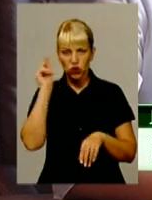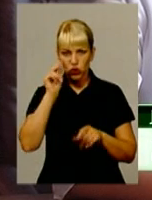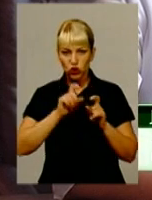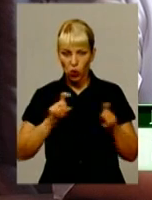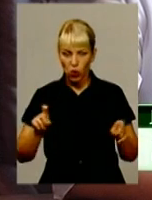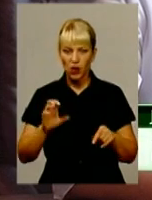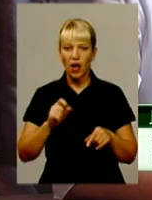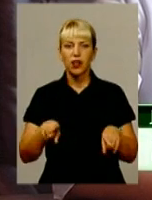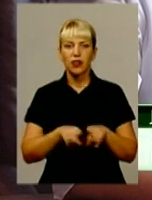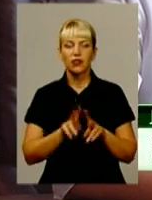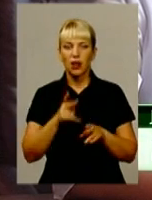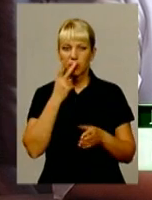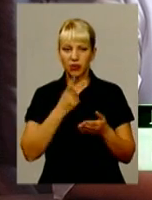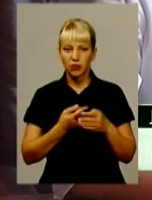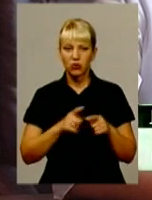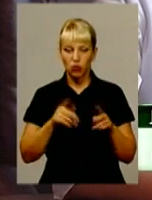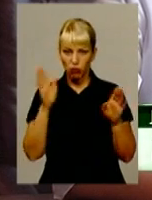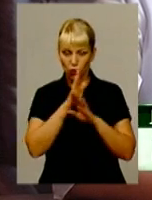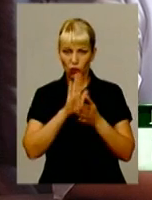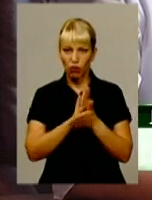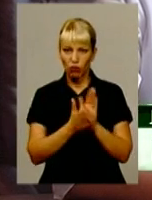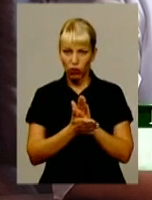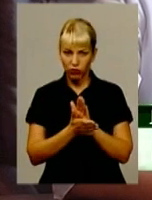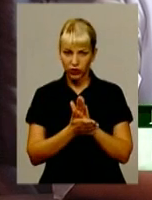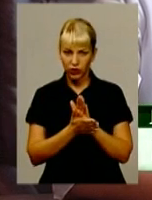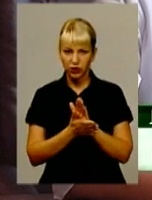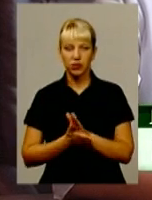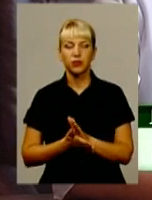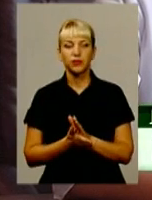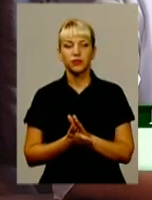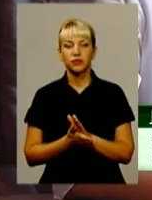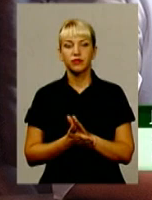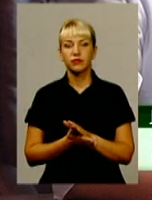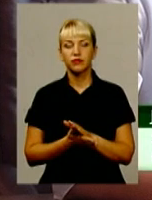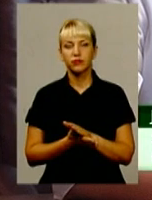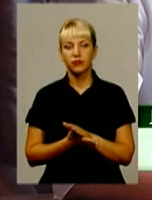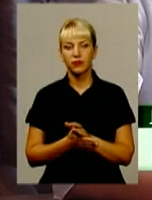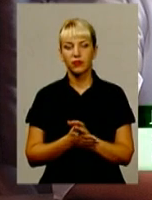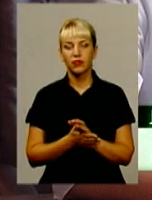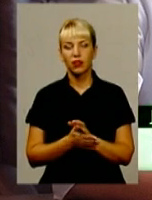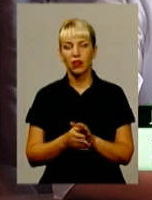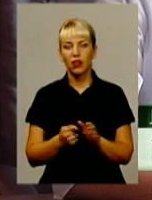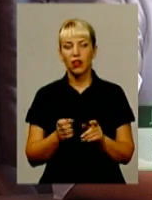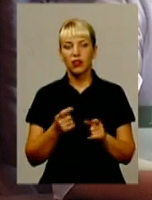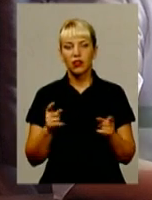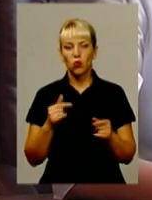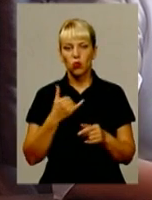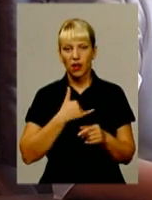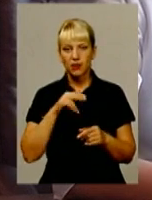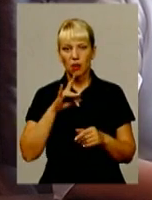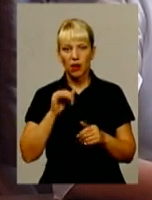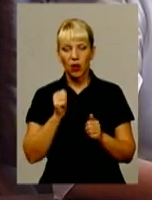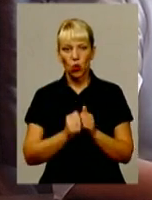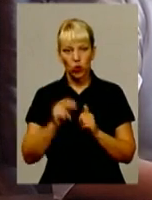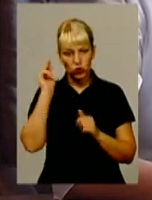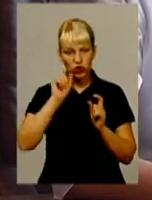цьому передбачають наші погодні умови. І на край випадок, у нас при кожній